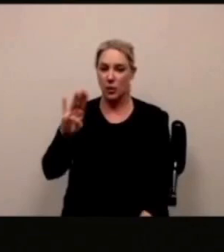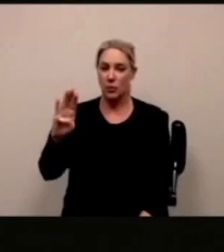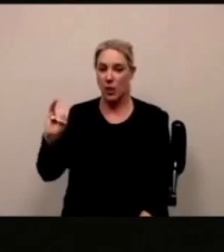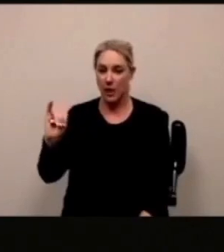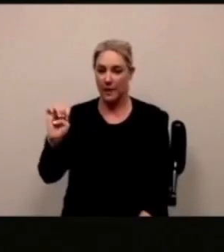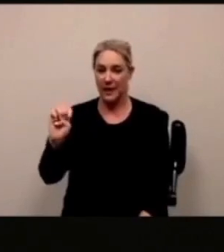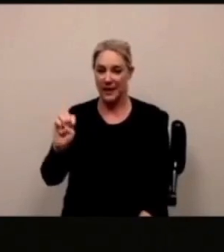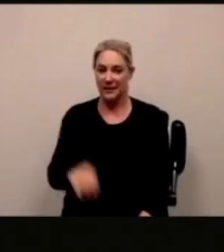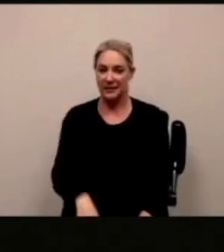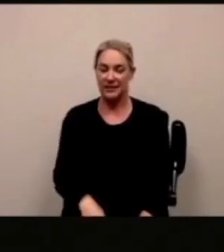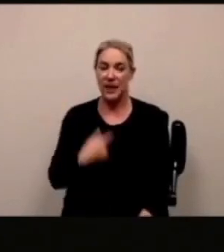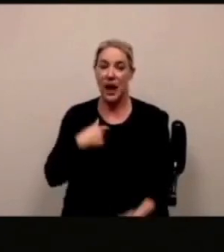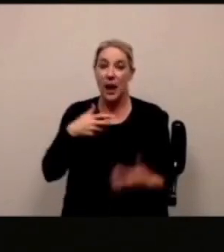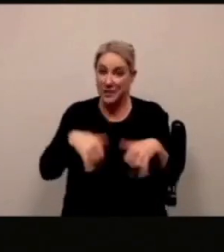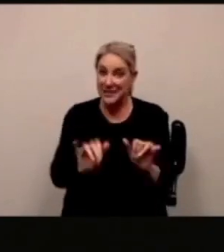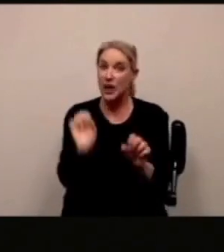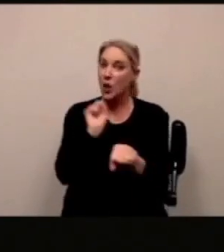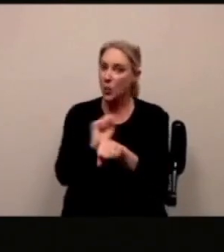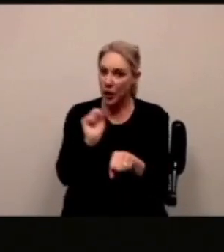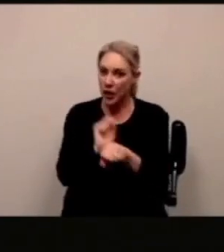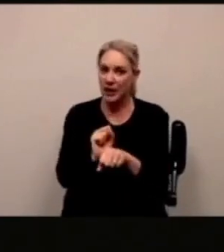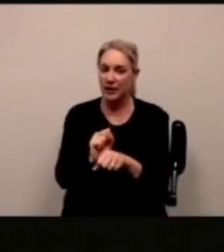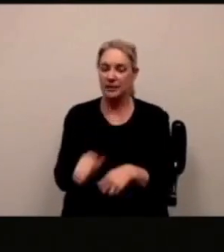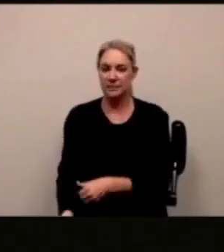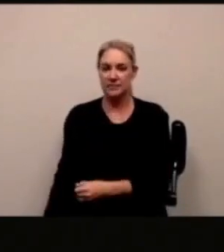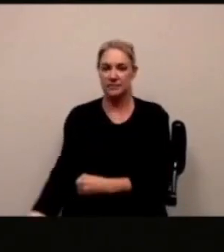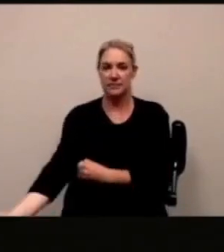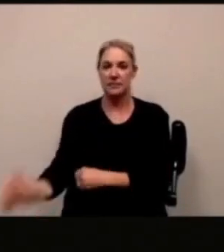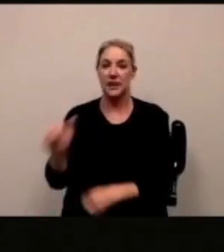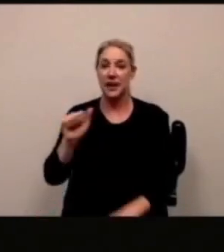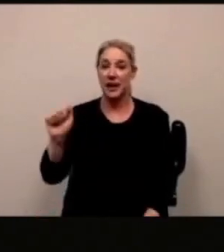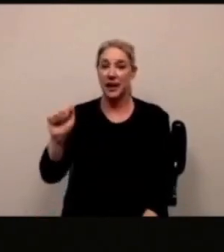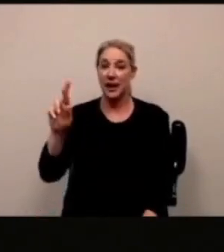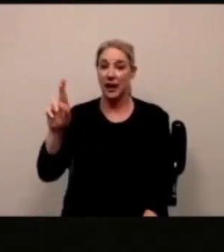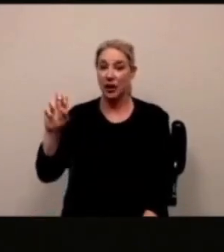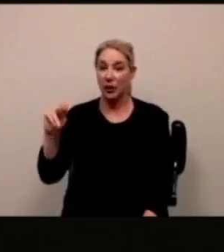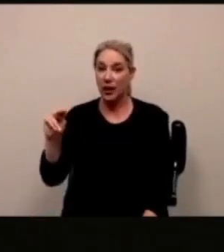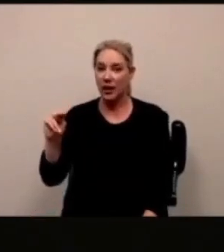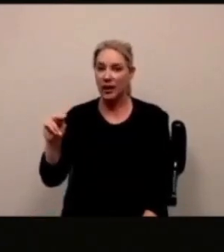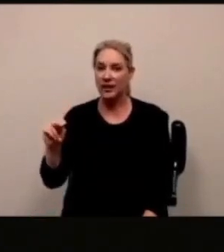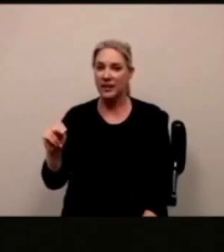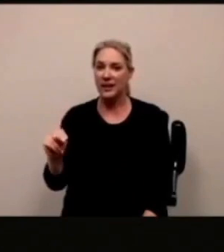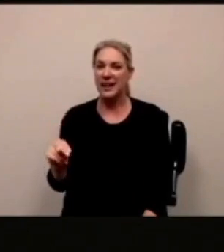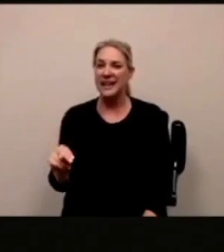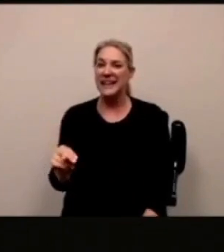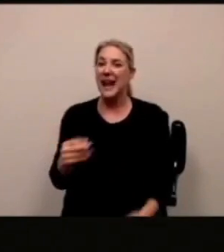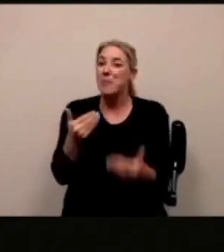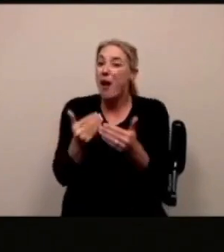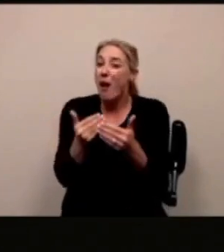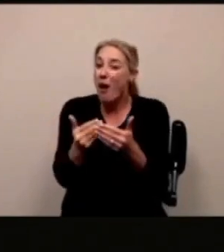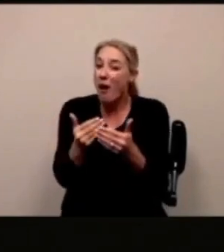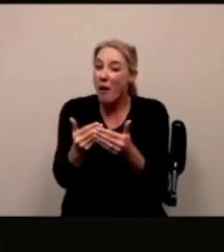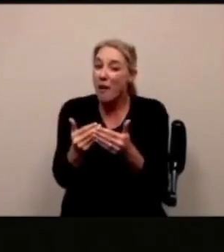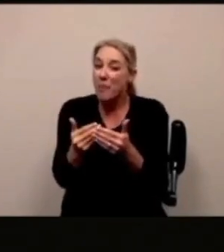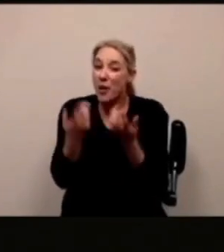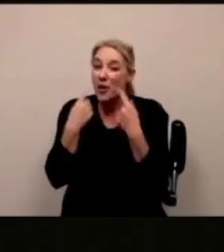esperimenti io sto lavorando ancora nel mio di esperimento